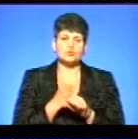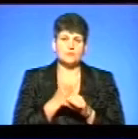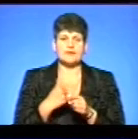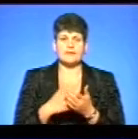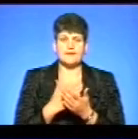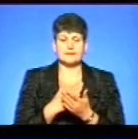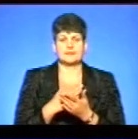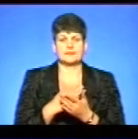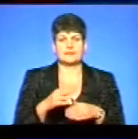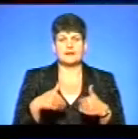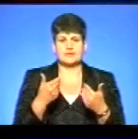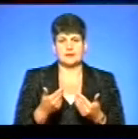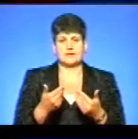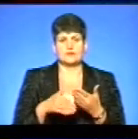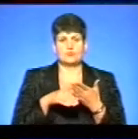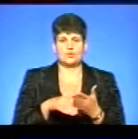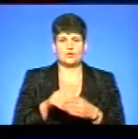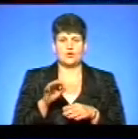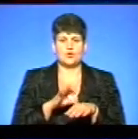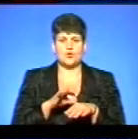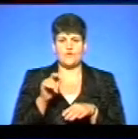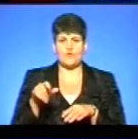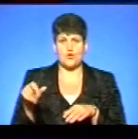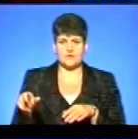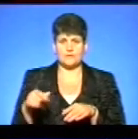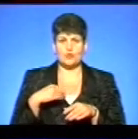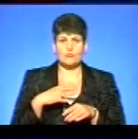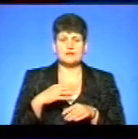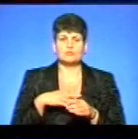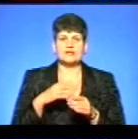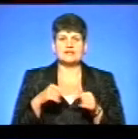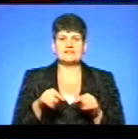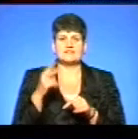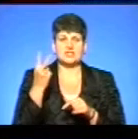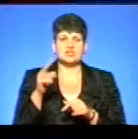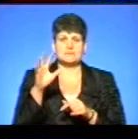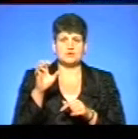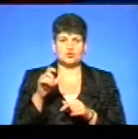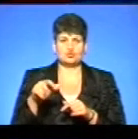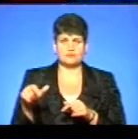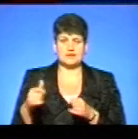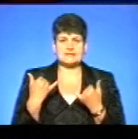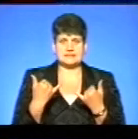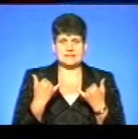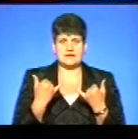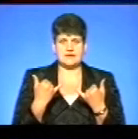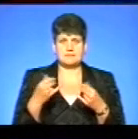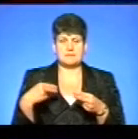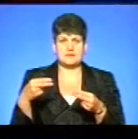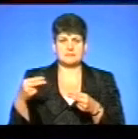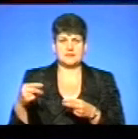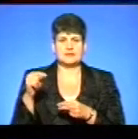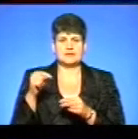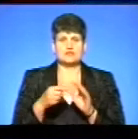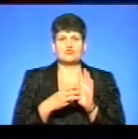медичної допомоги хворим. У мене була дільниця 2500 чоловіків, а зараз ми підписуємо